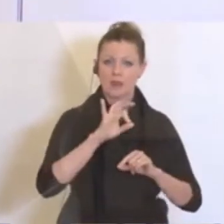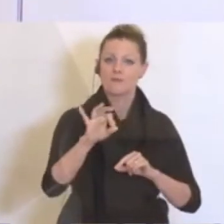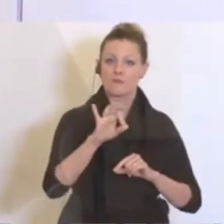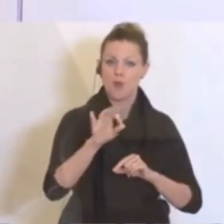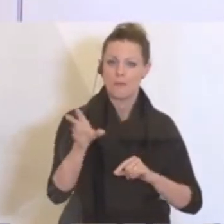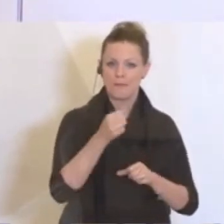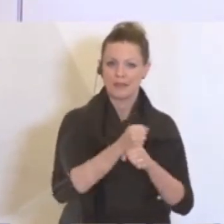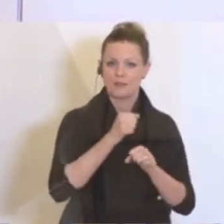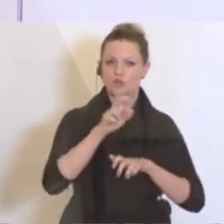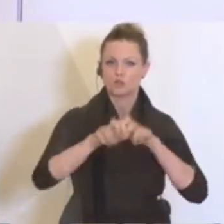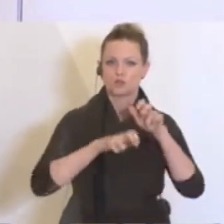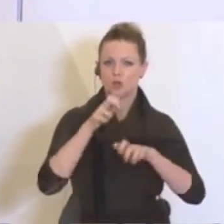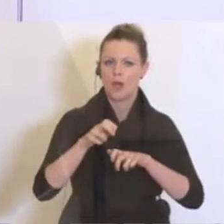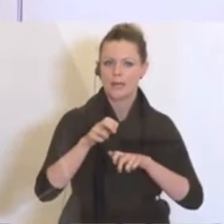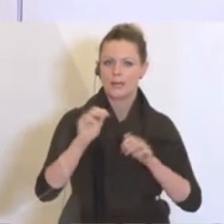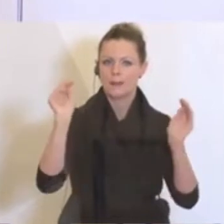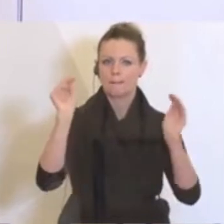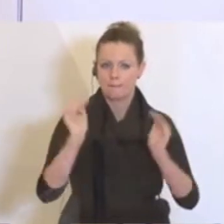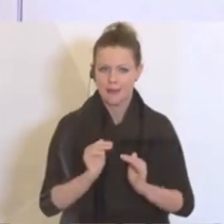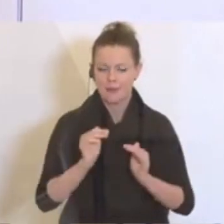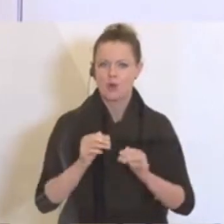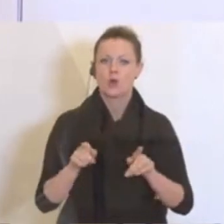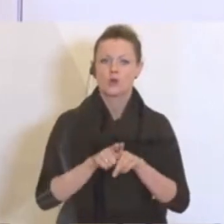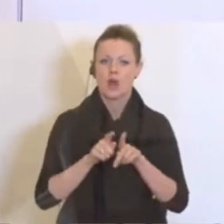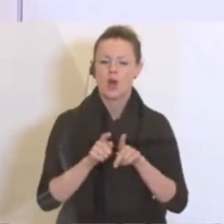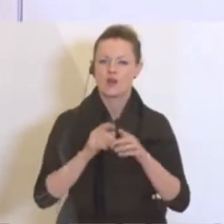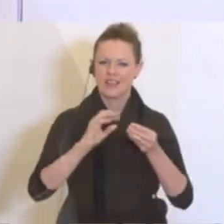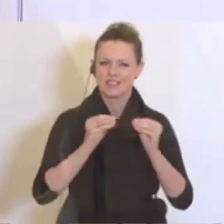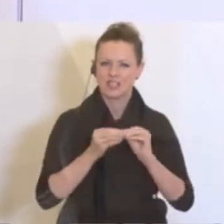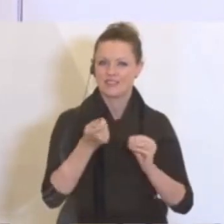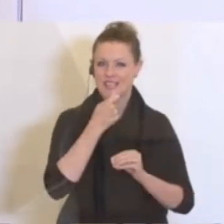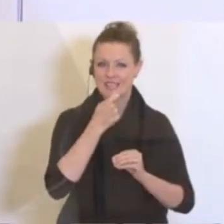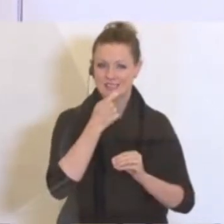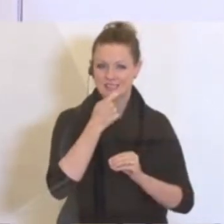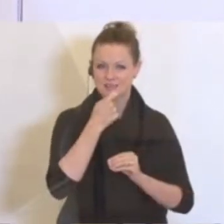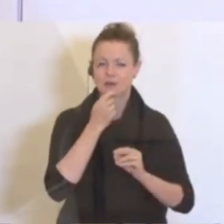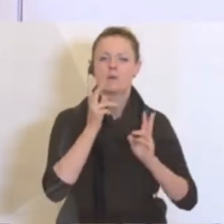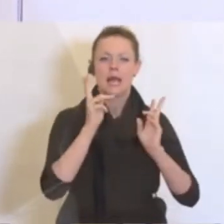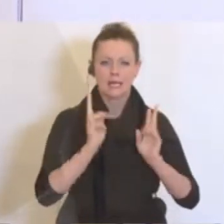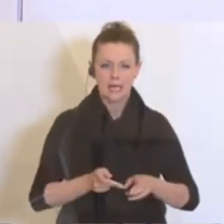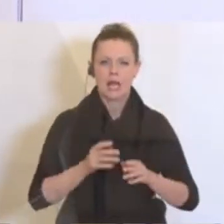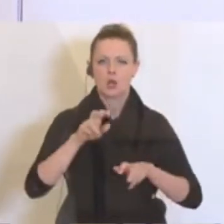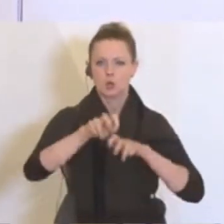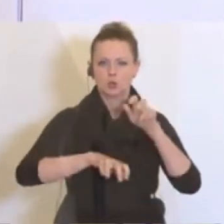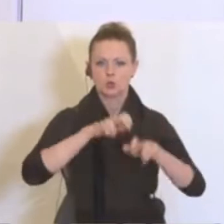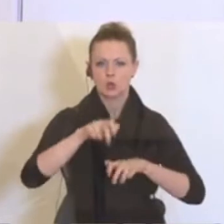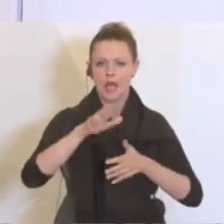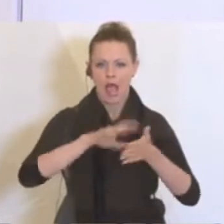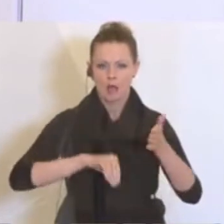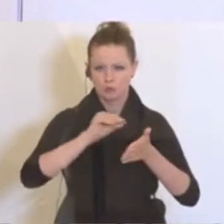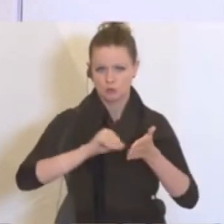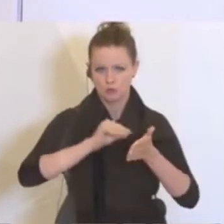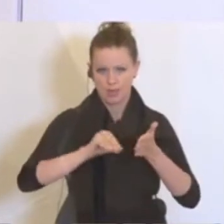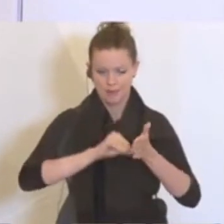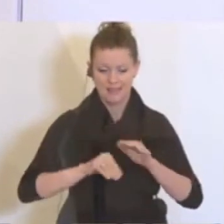vergünstigen und Geschäftsessen in einem höheren Ausmaß steuerlich absetzbar machen. Das Gesamtvolumen